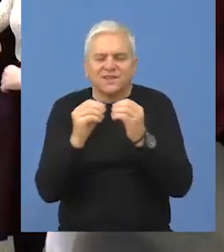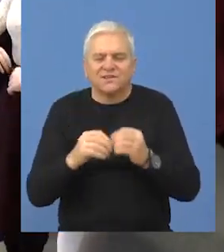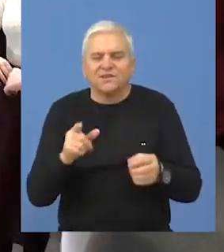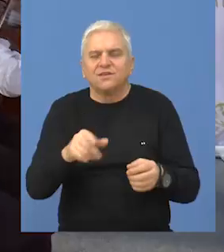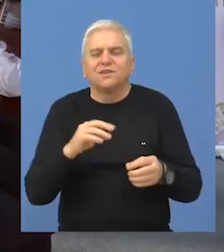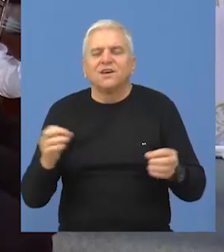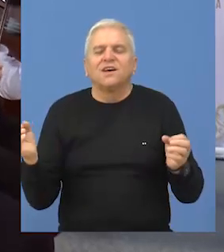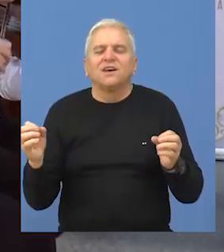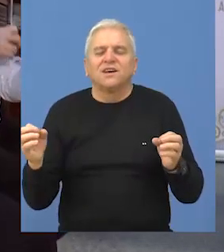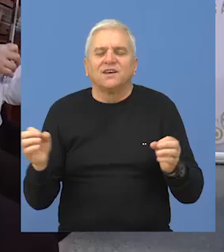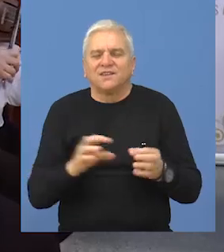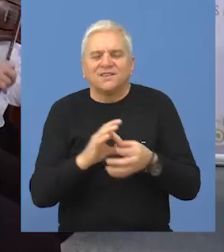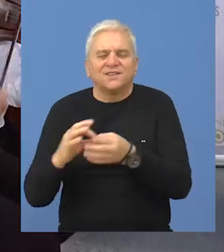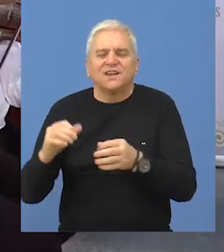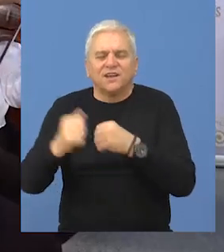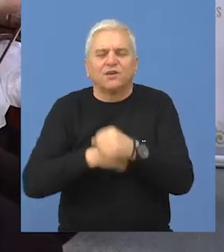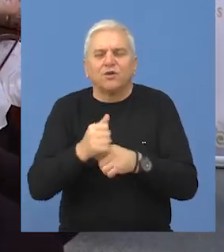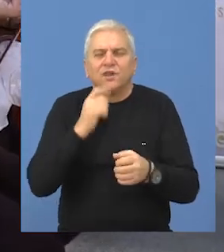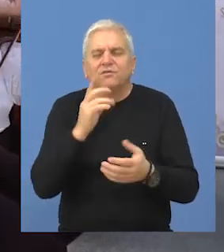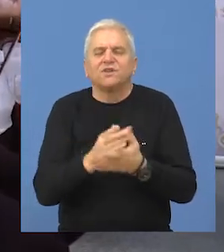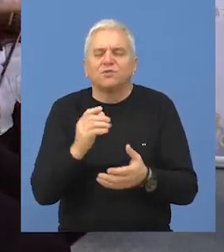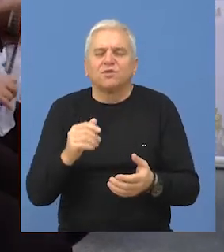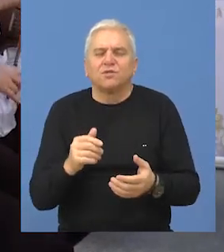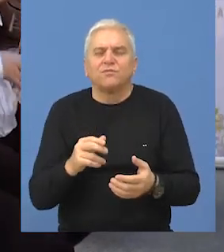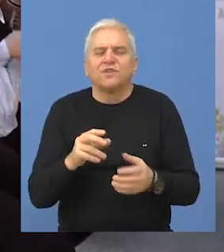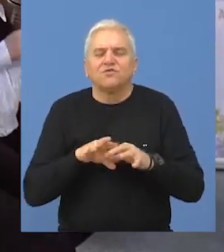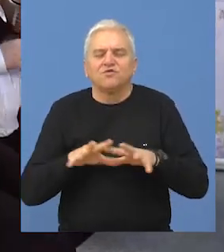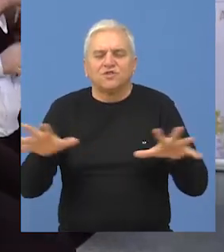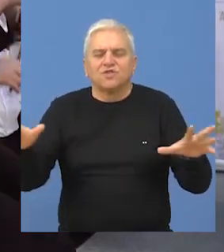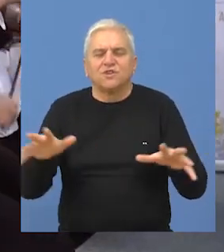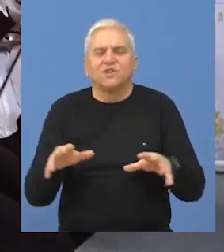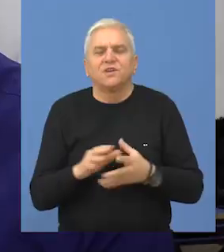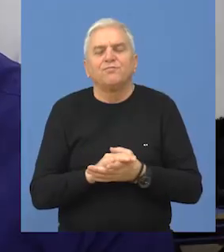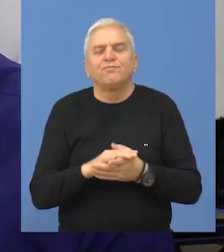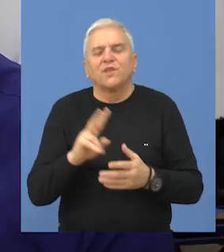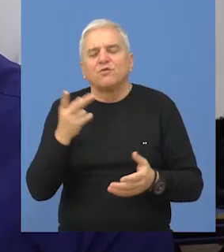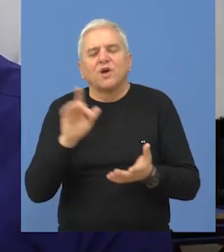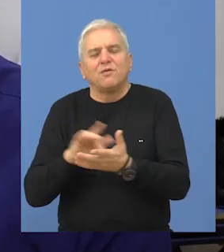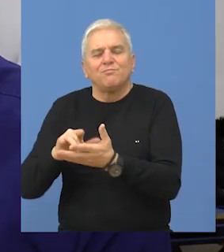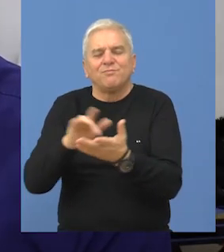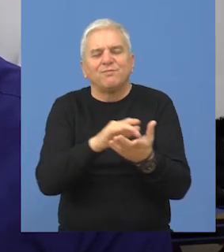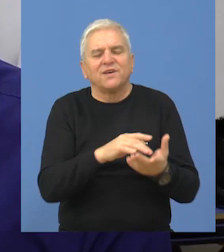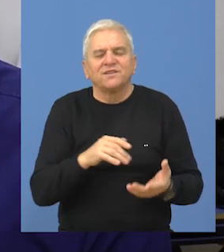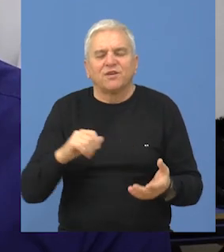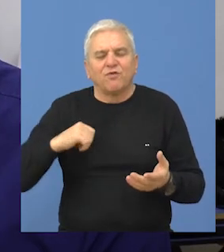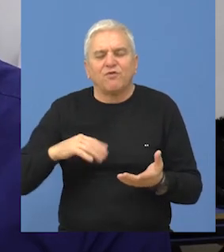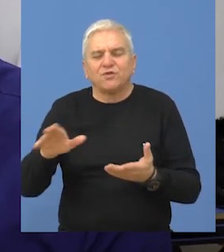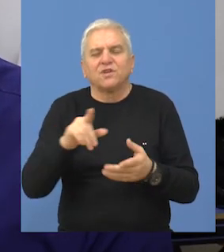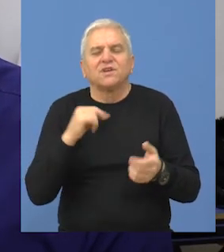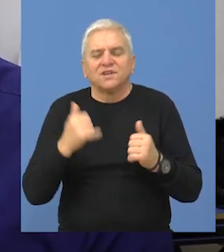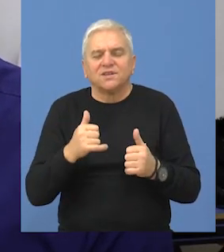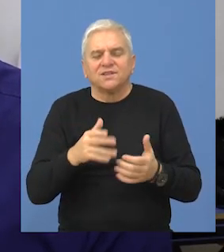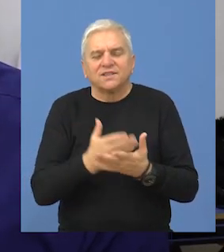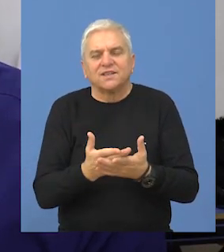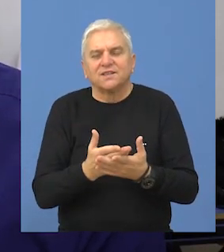I srećom, tokom godina smo to već proširili na druga mesta u Vojvodini,